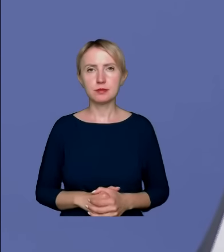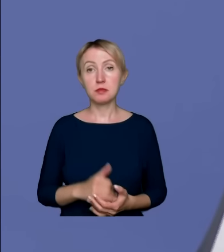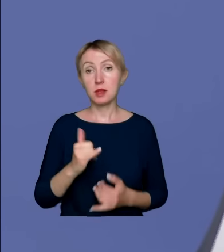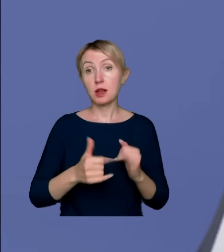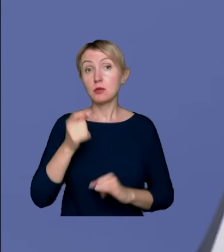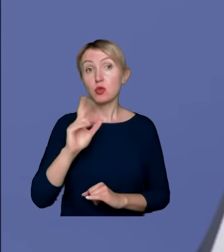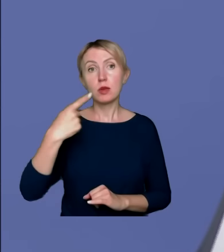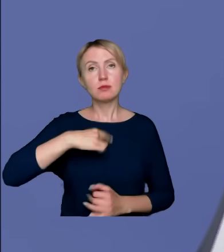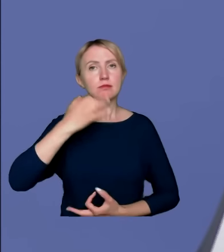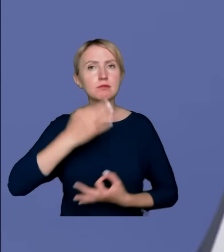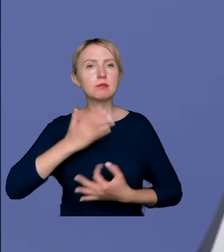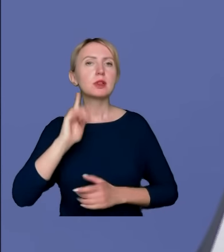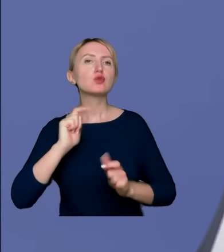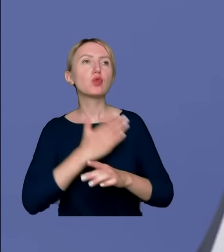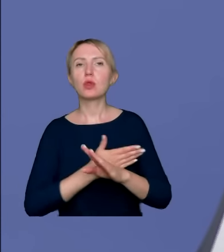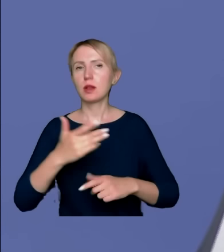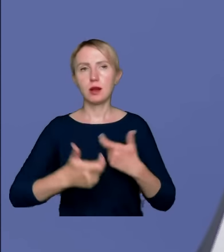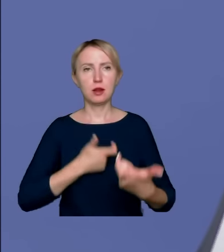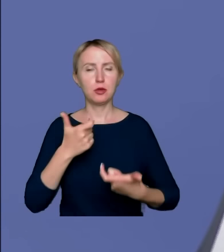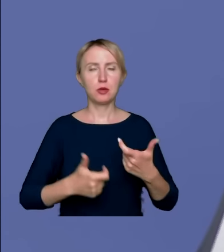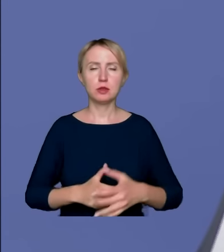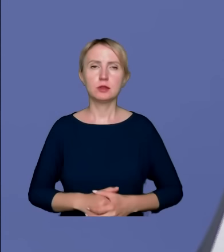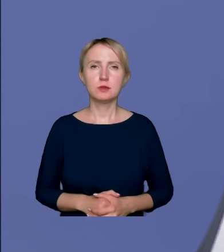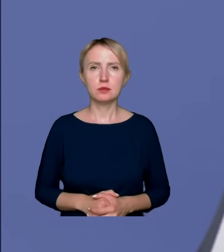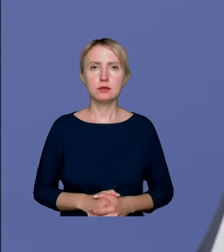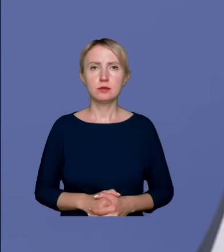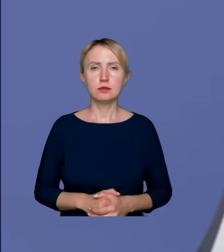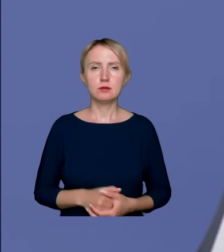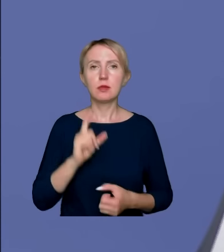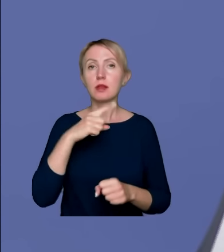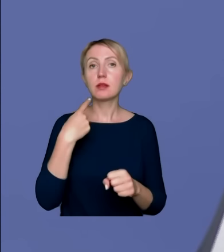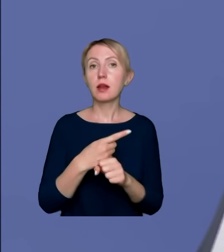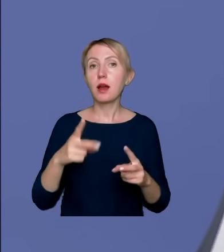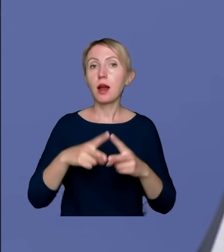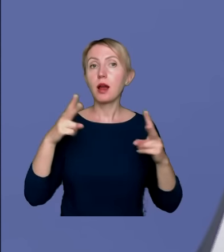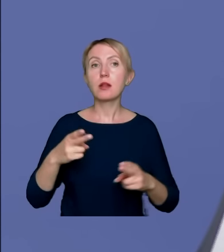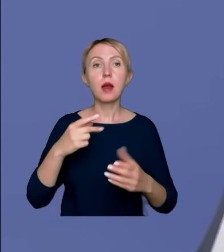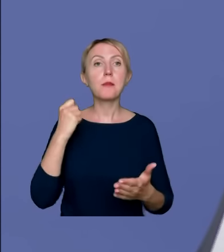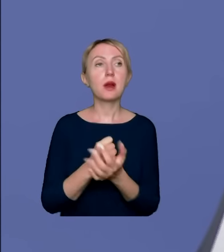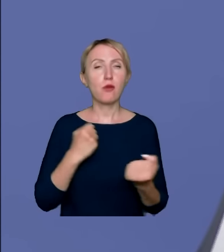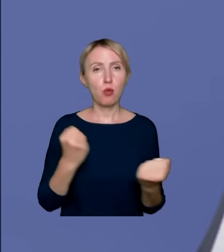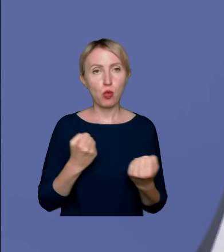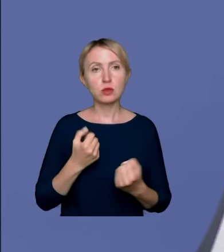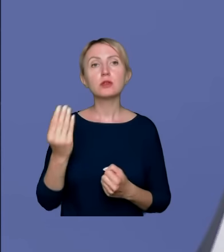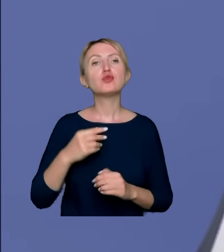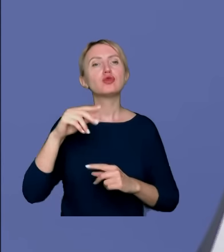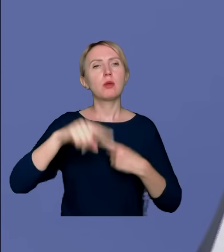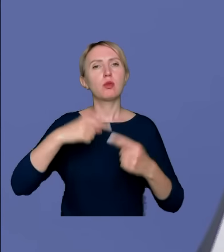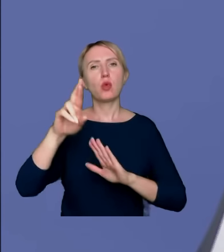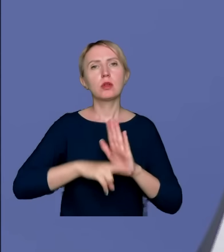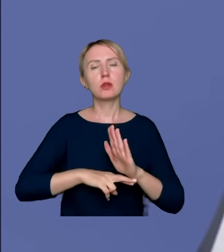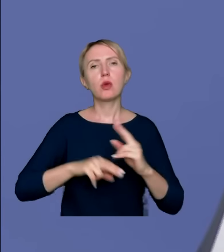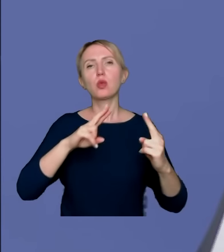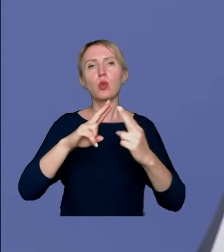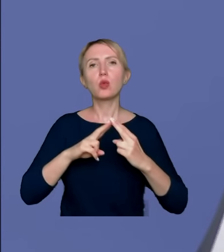zastanawiać, co z tym fantem zrobić. Natomiast decyzja jest na etapie uprawomocniania. Jest jeszcze ta procedura związana z uzgodnieniami